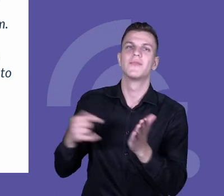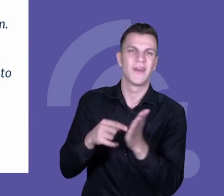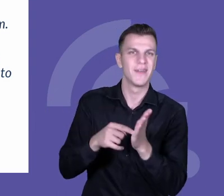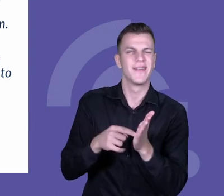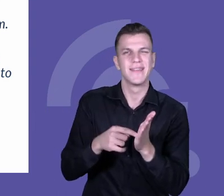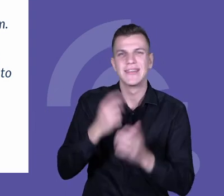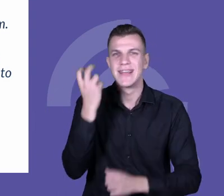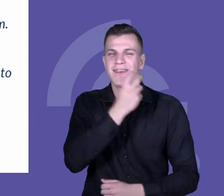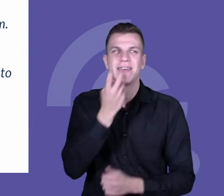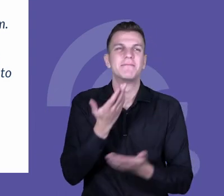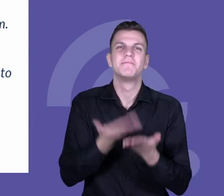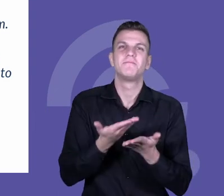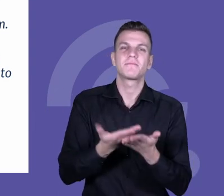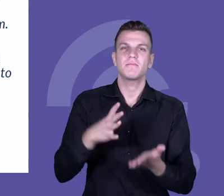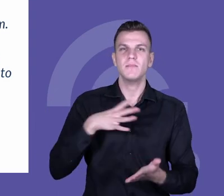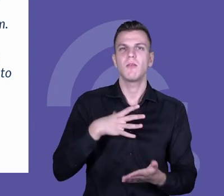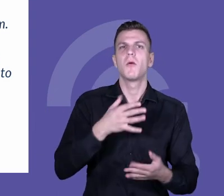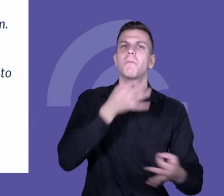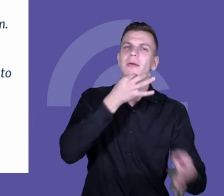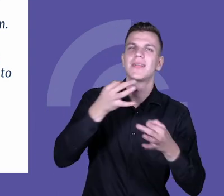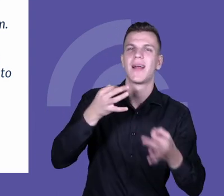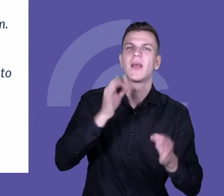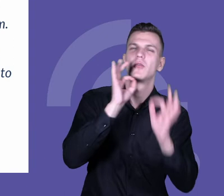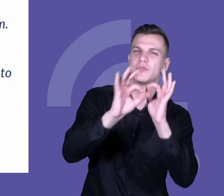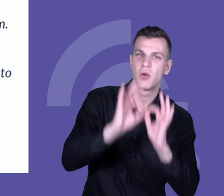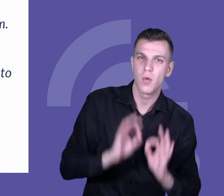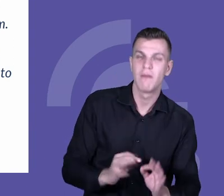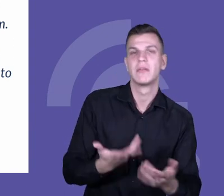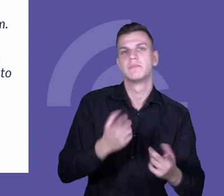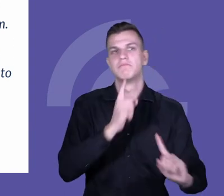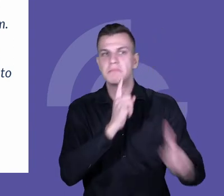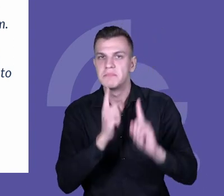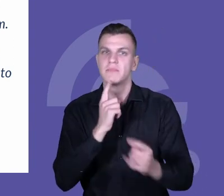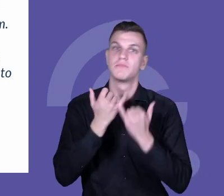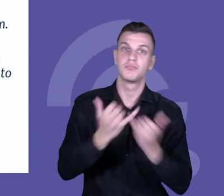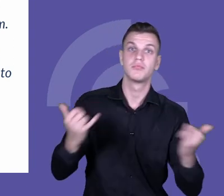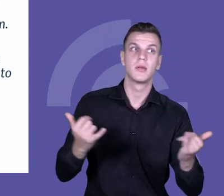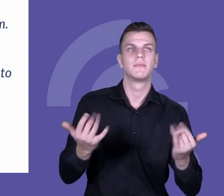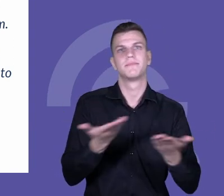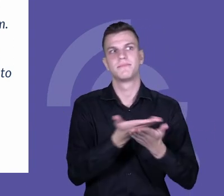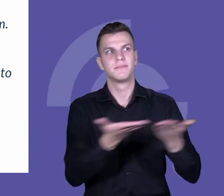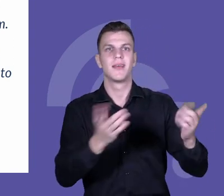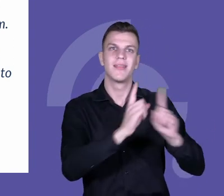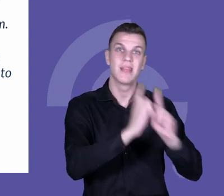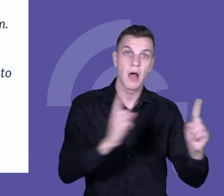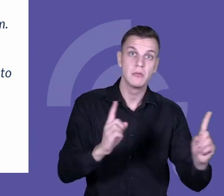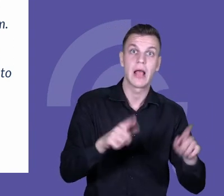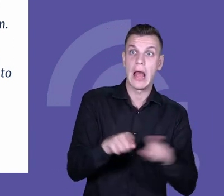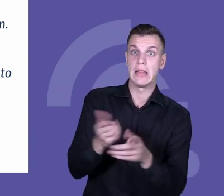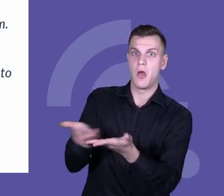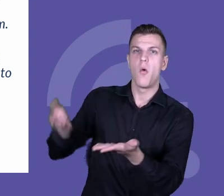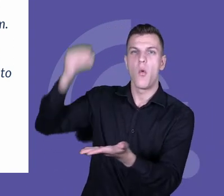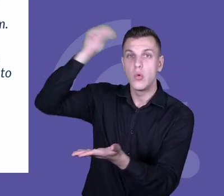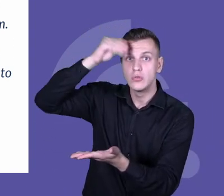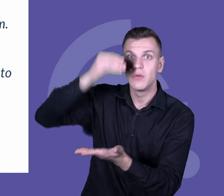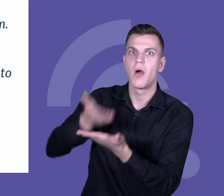że w trakcie wywiadów jakościowych, wywiadów i rozmów zarówno nauczyciele, jak i też sami uczniowie